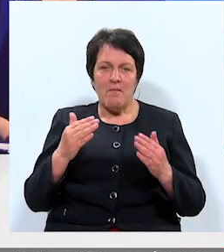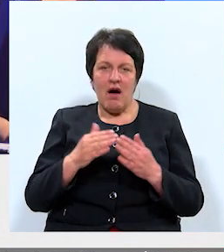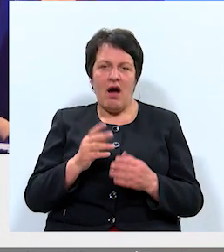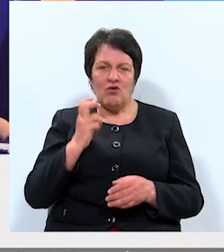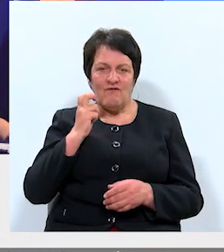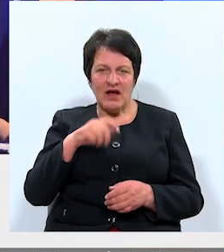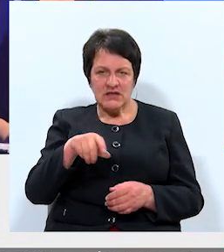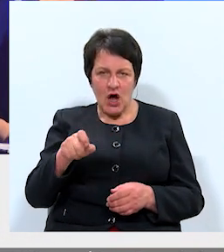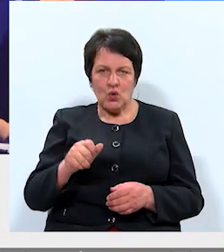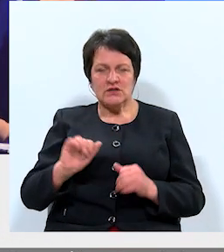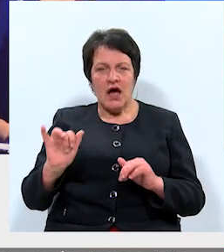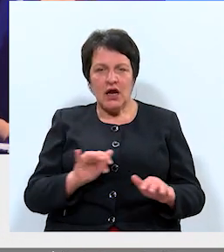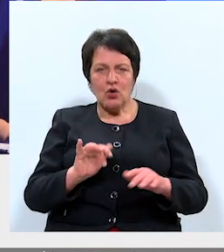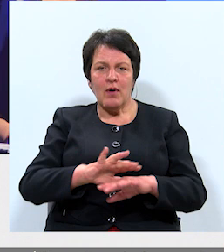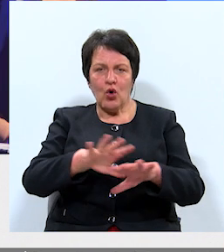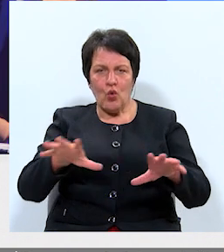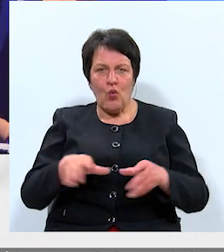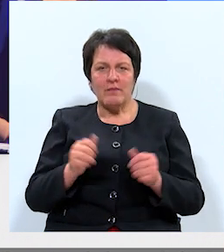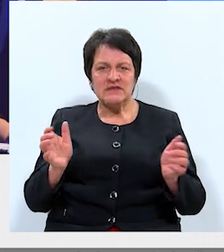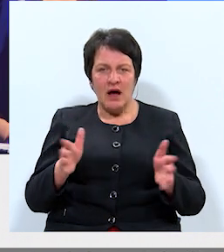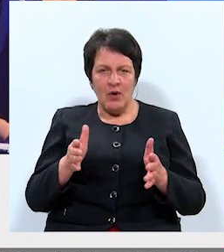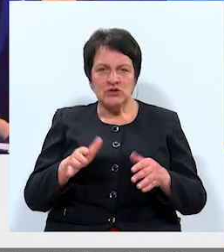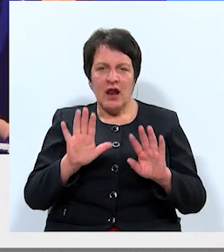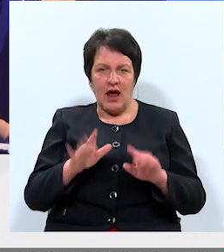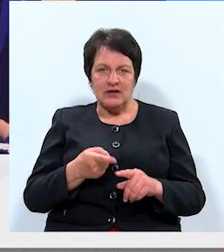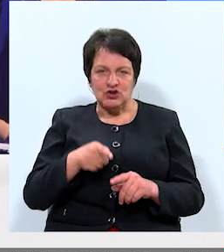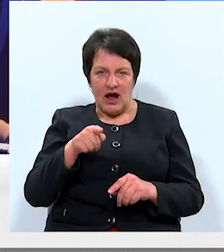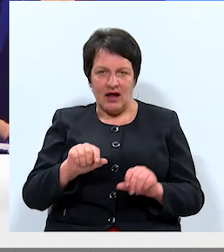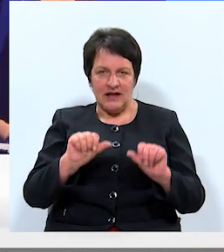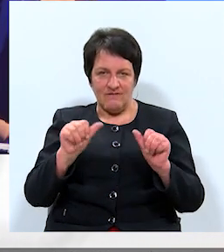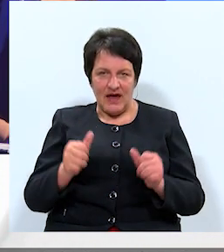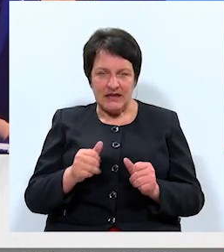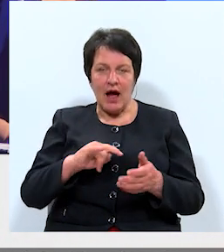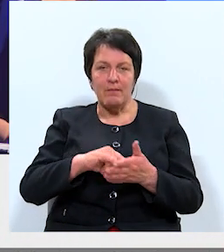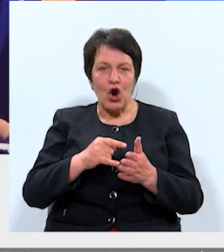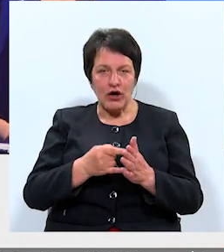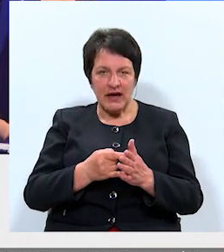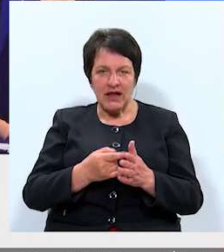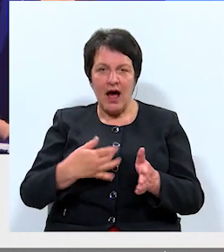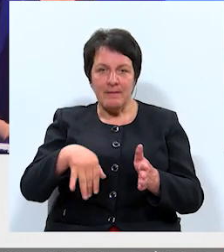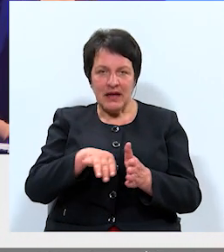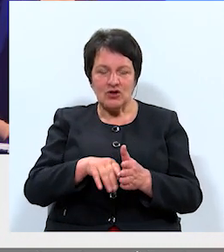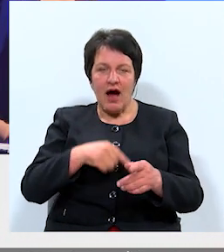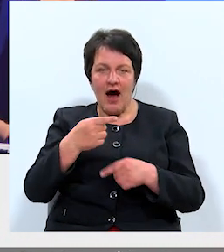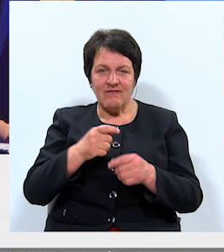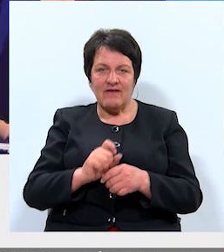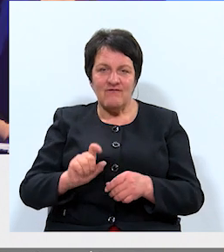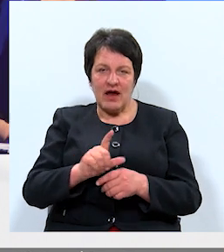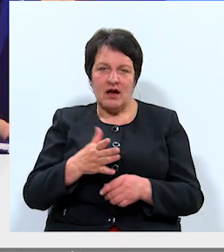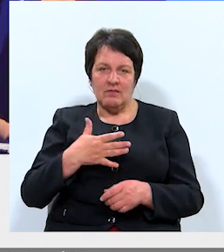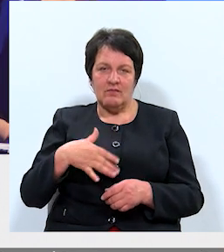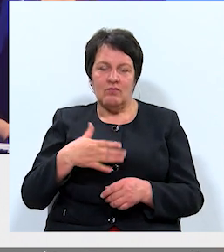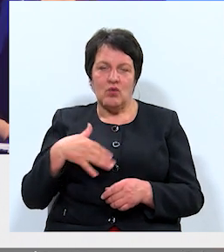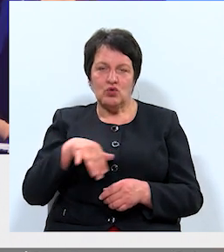vecākos, rīkojām kopsapulces, lai šāda veida projektā piedalītos ar vienu vairāk mūsu